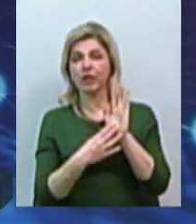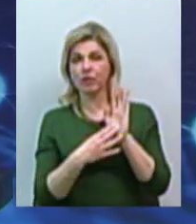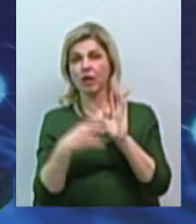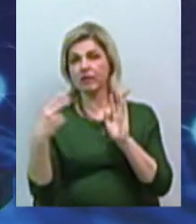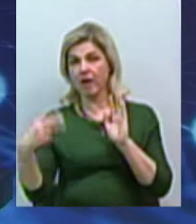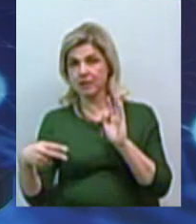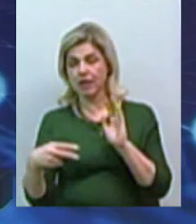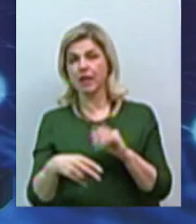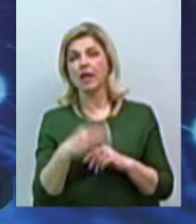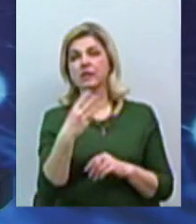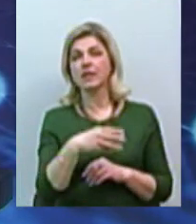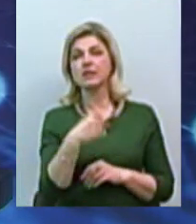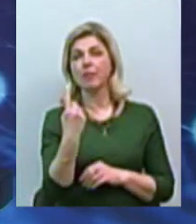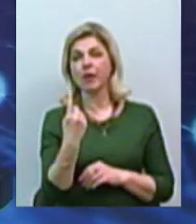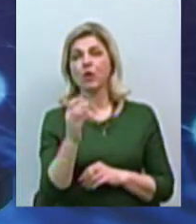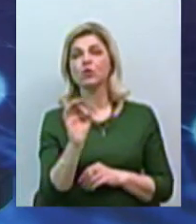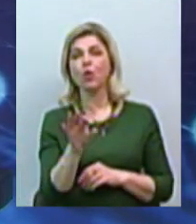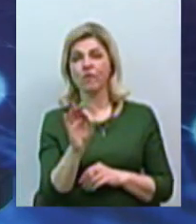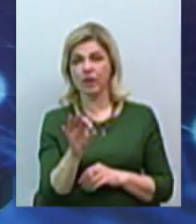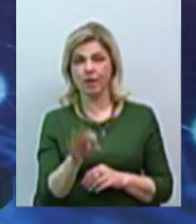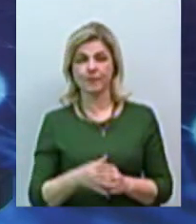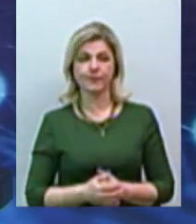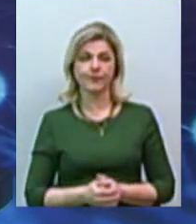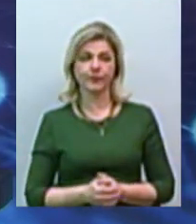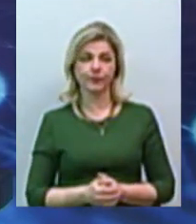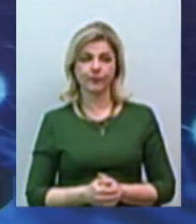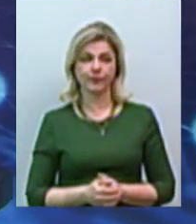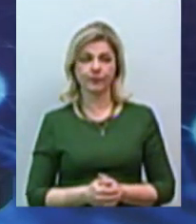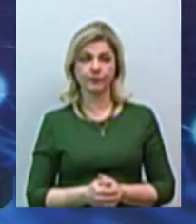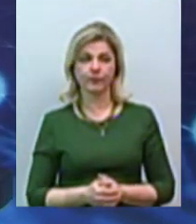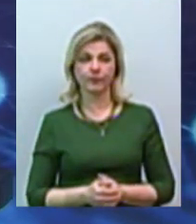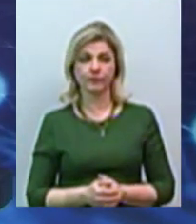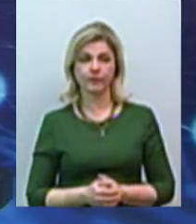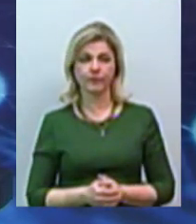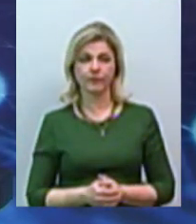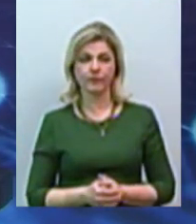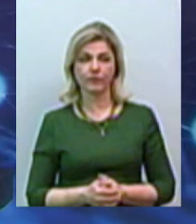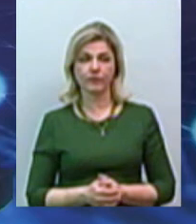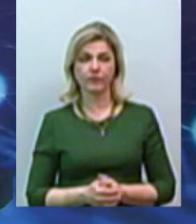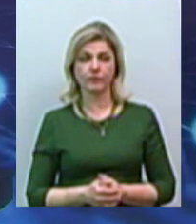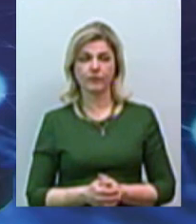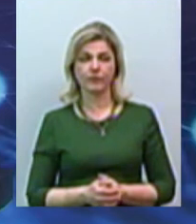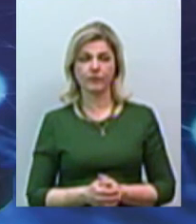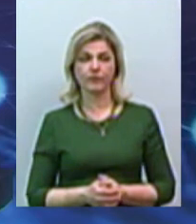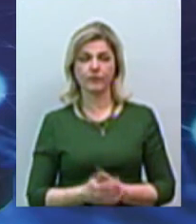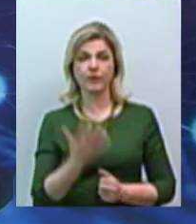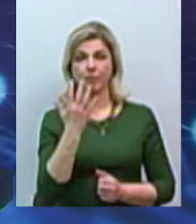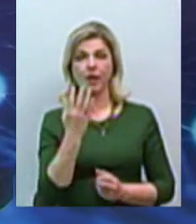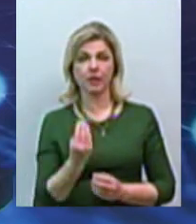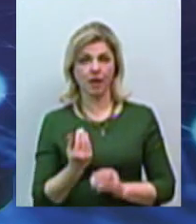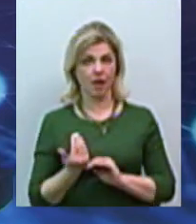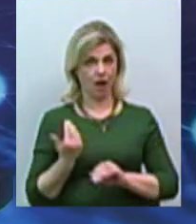– 31 жовтня, тобто на 5 днів раніше.